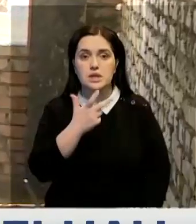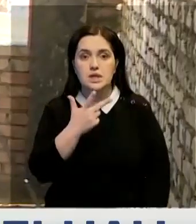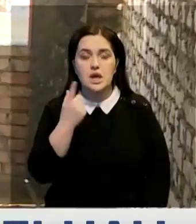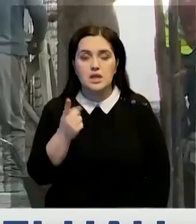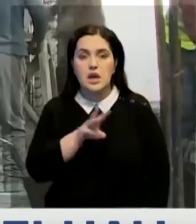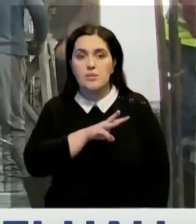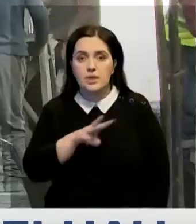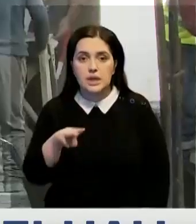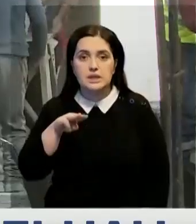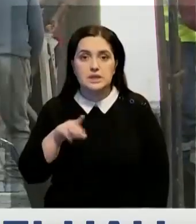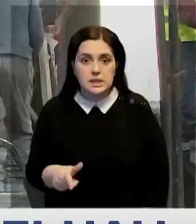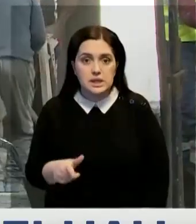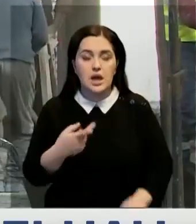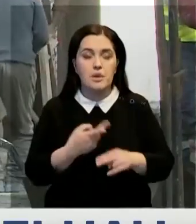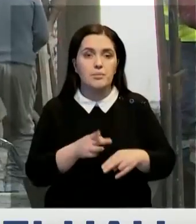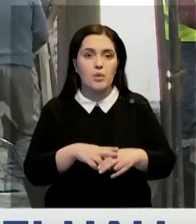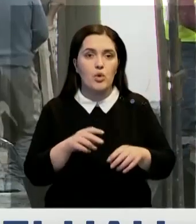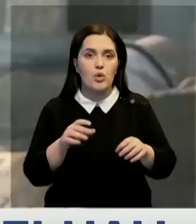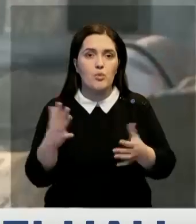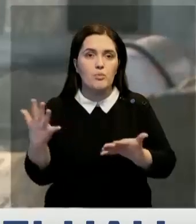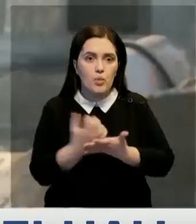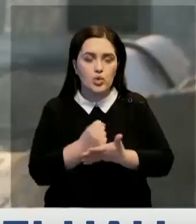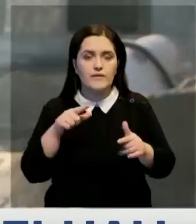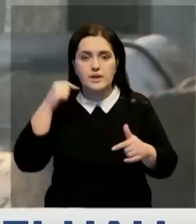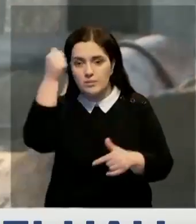тенге. Оценить работы сельчане смогут уже в этом году.